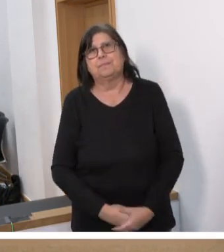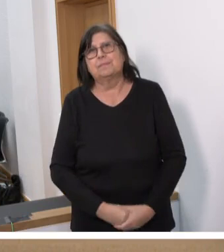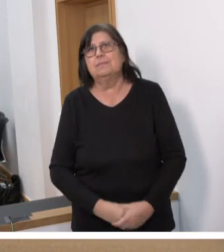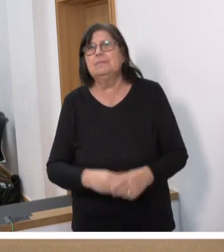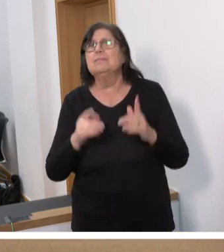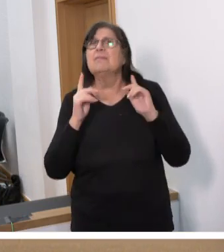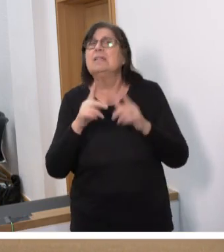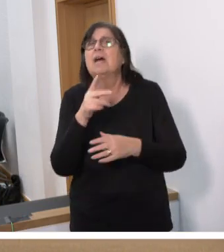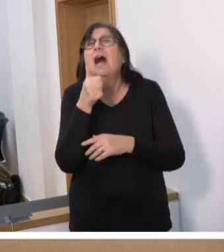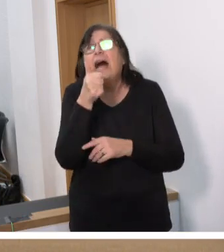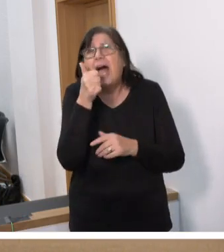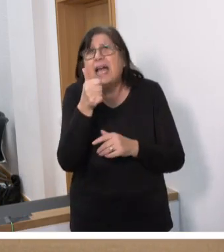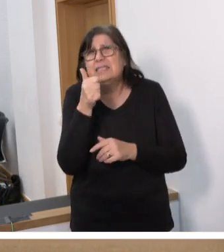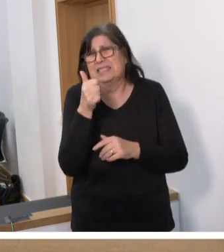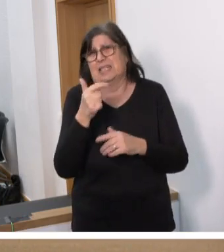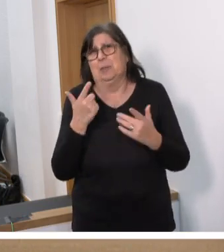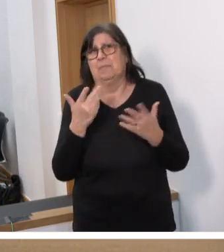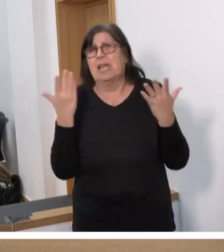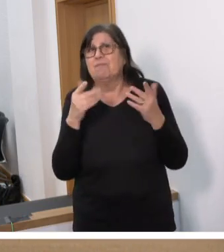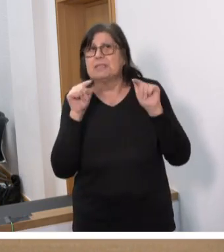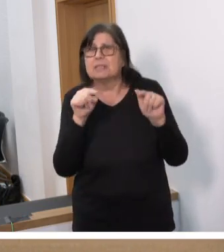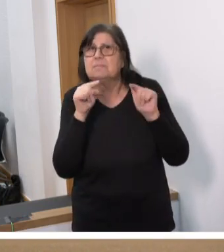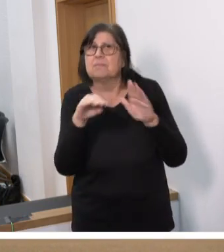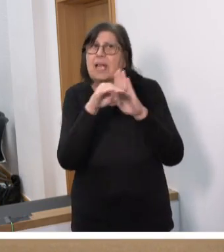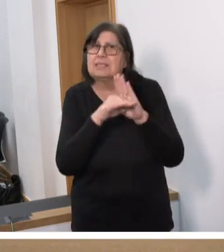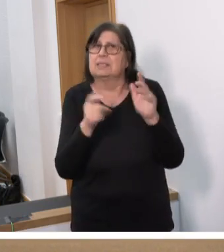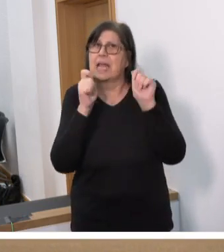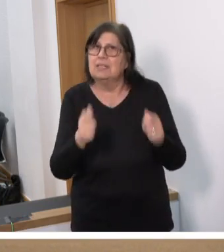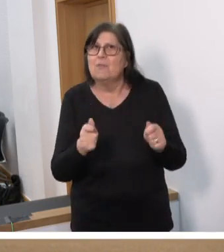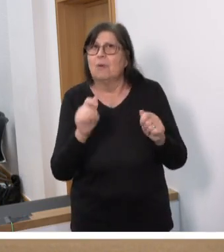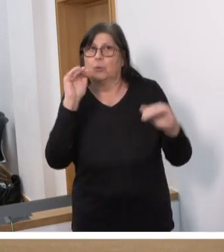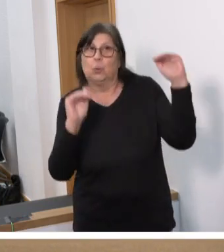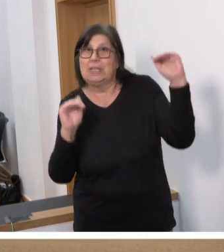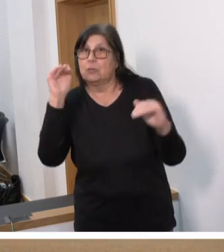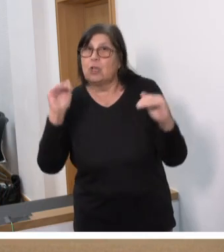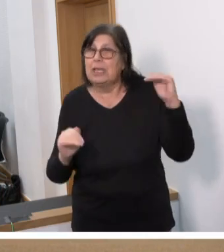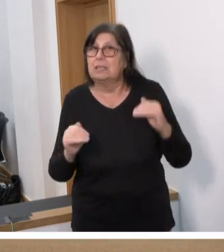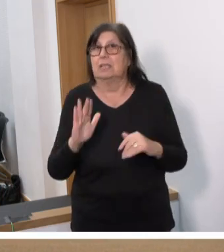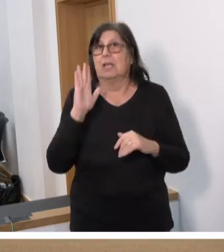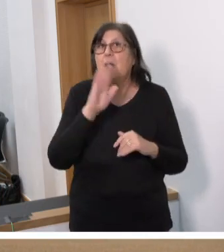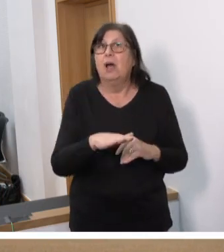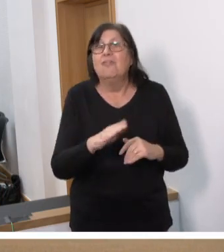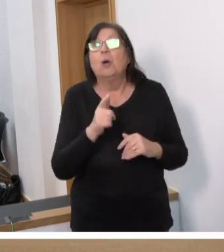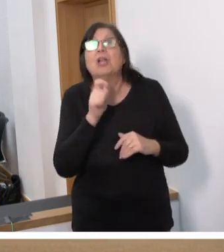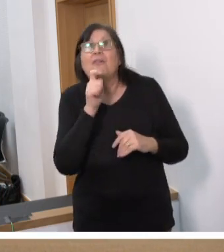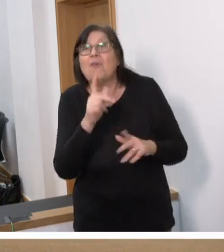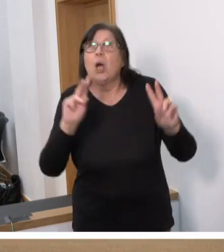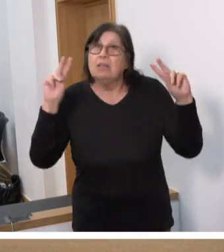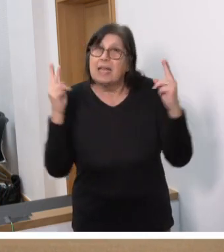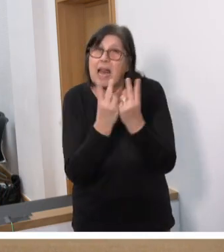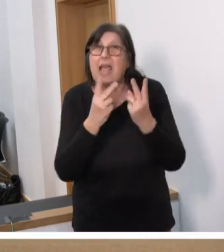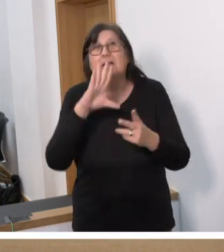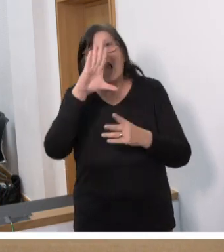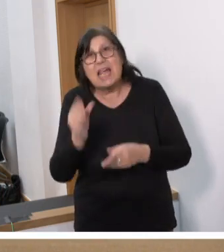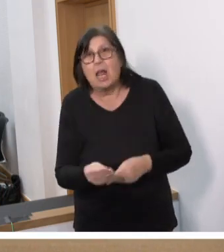Das Einzige, was diesen Gesetzentwurf unterscheidet von dem fast wortgleichen in Rheinland